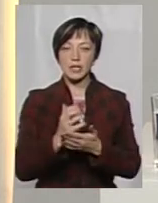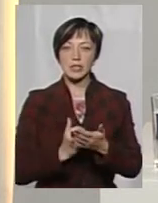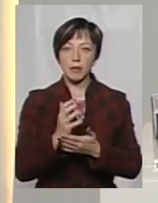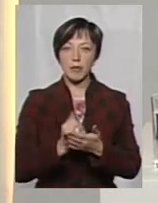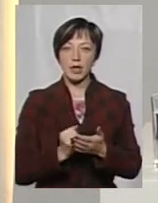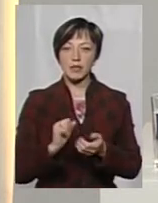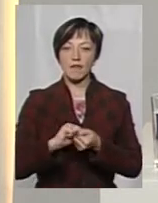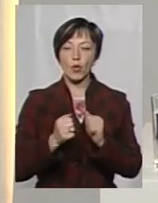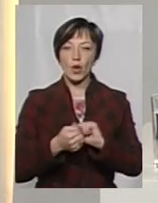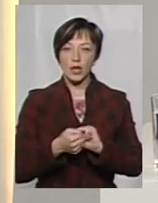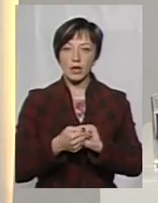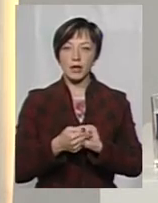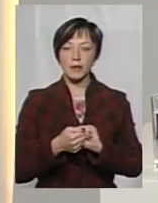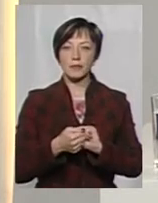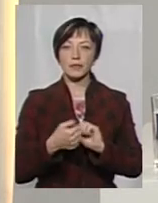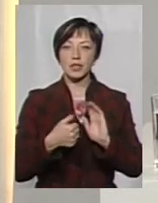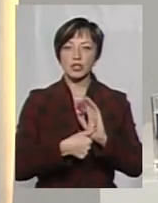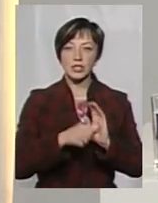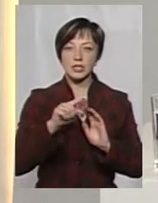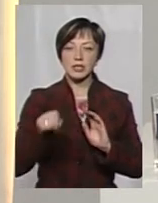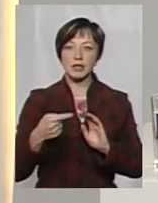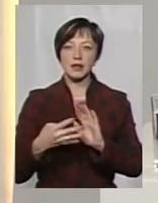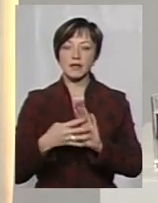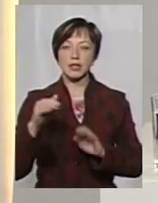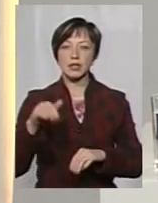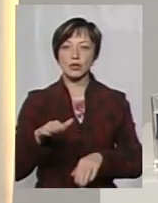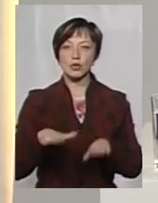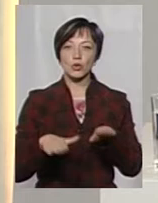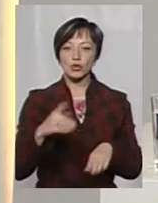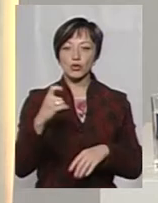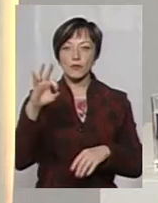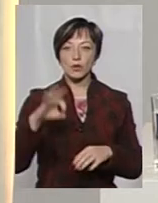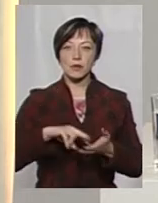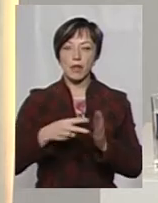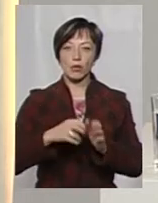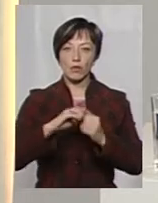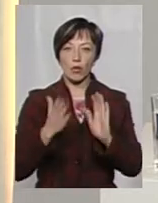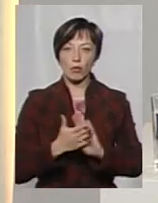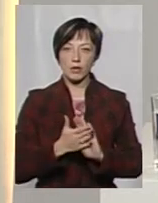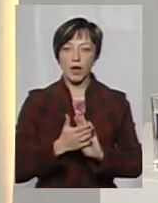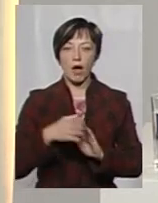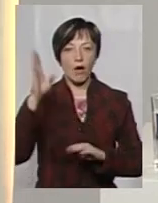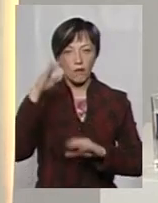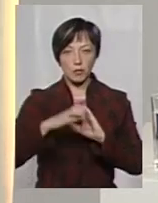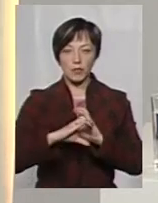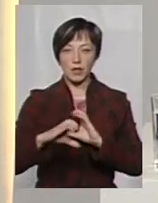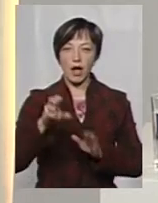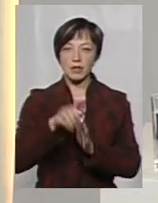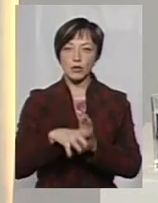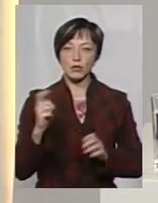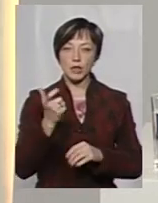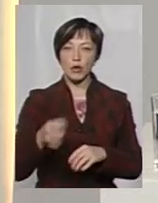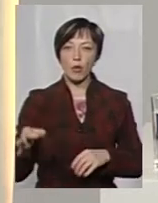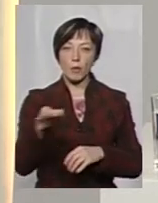вугілля 6,9 тисяч тонн, тобто 100% від запланованого обсягу. У водопровідно-каналізаційному господарстві